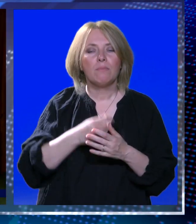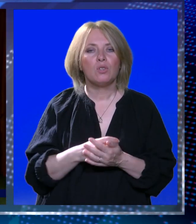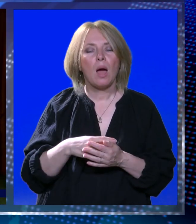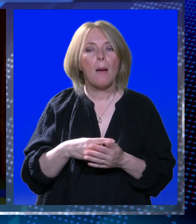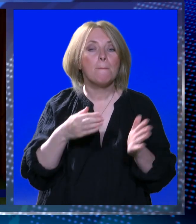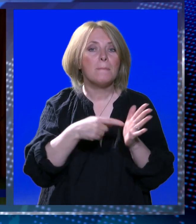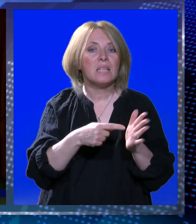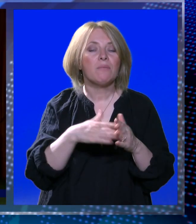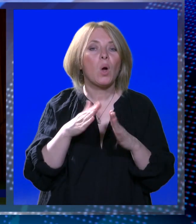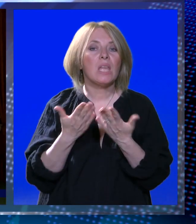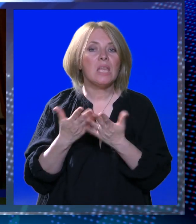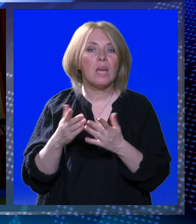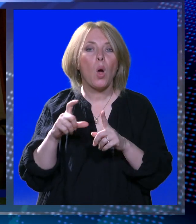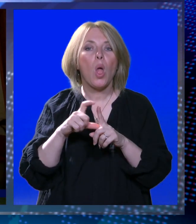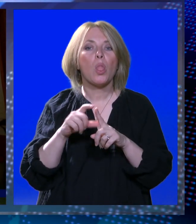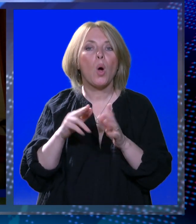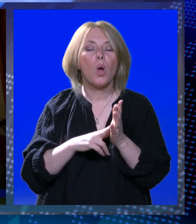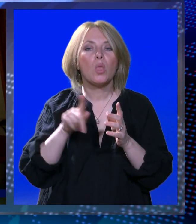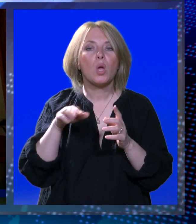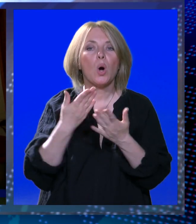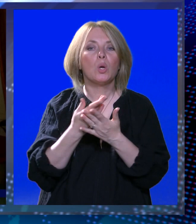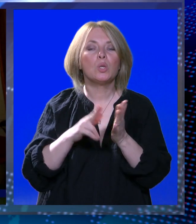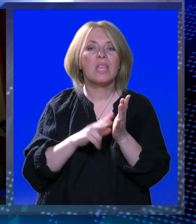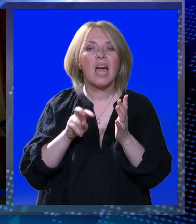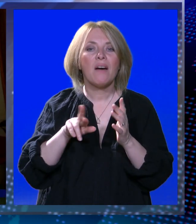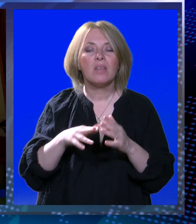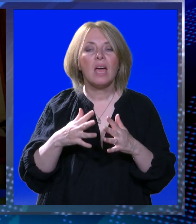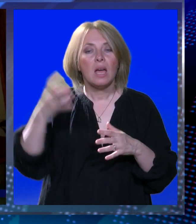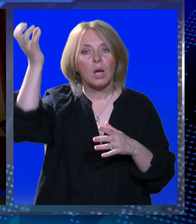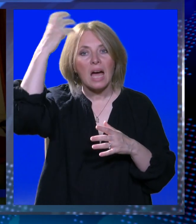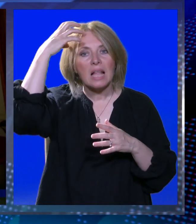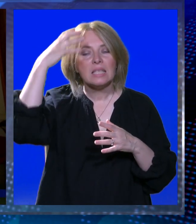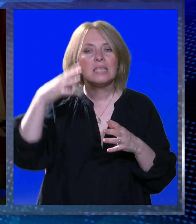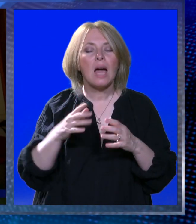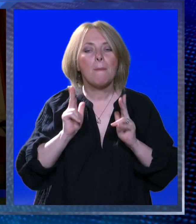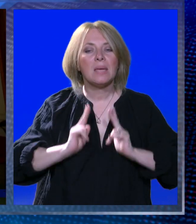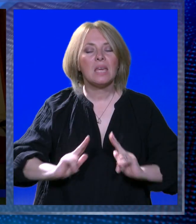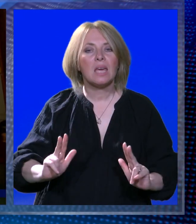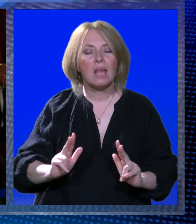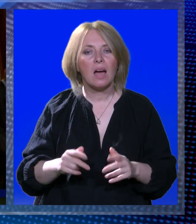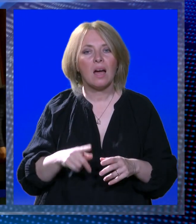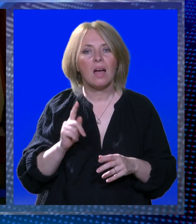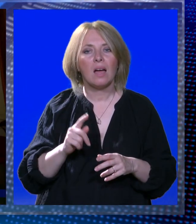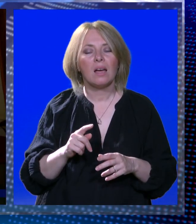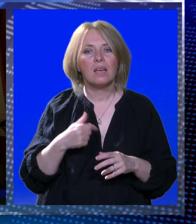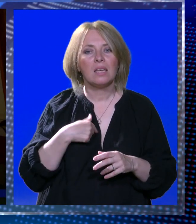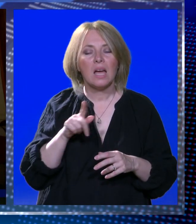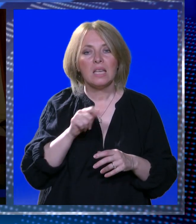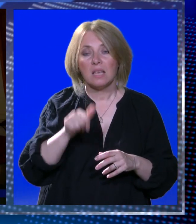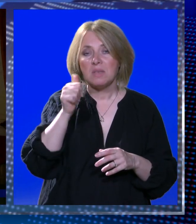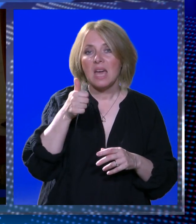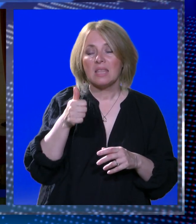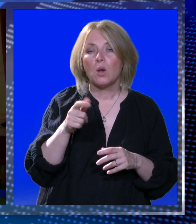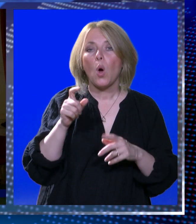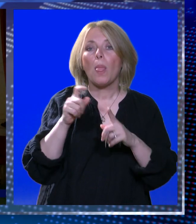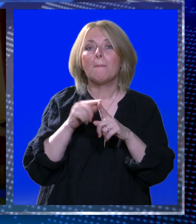Predstavljamo knjigu Donjoza Njavra, Donjoza Njavre, Kraljica Mira, Hrasno. Ja nisam jedan od predstavljača,